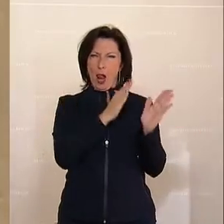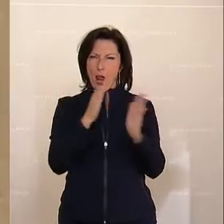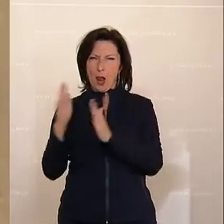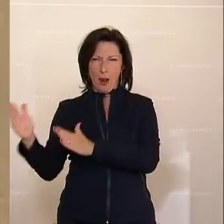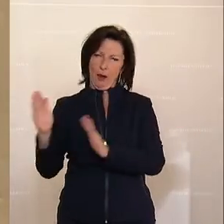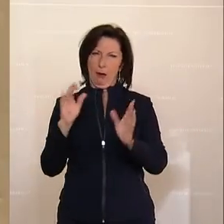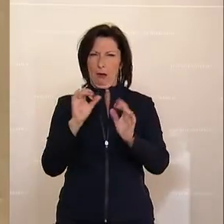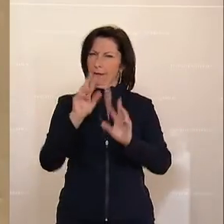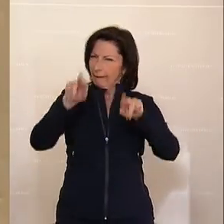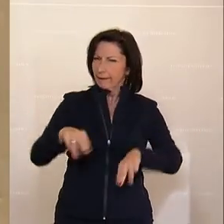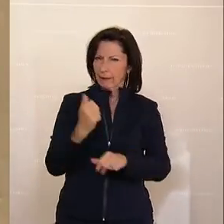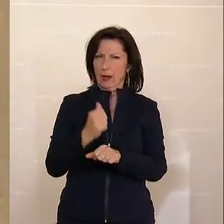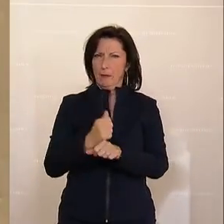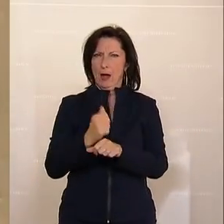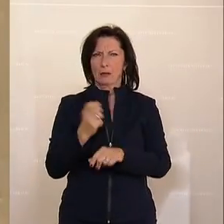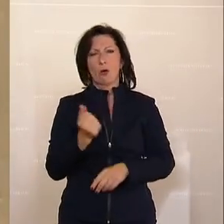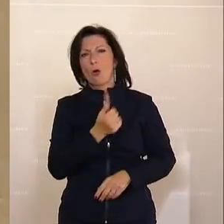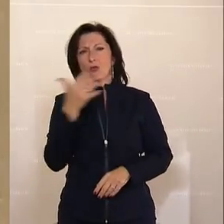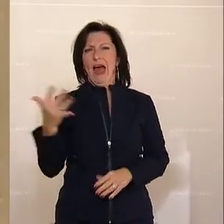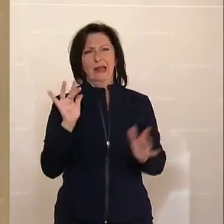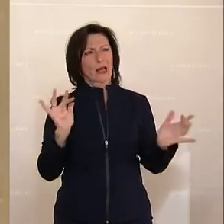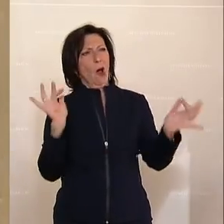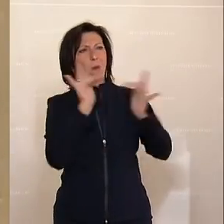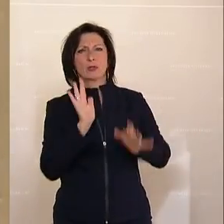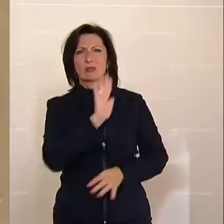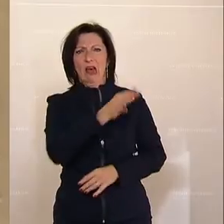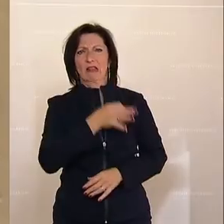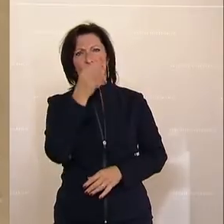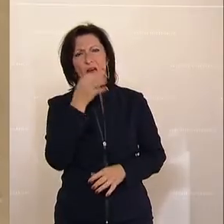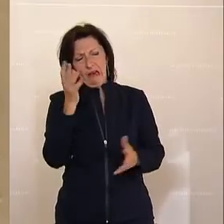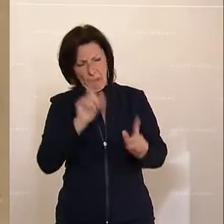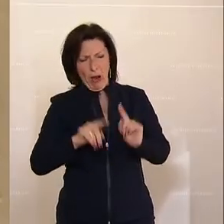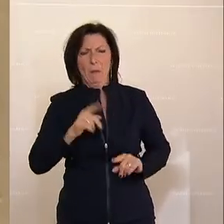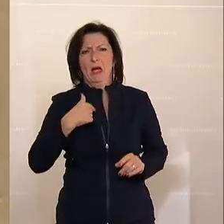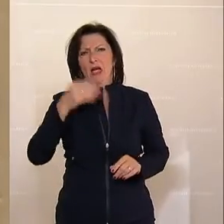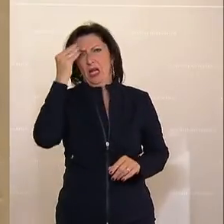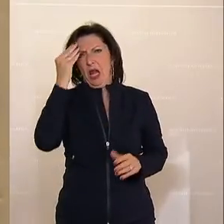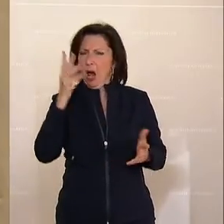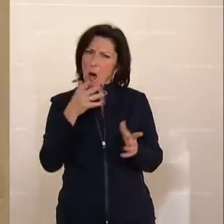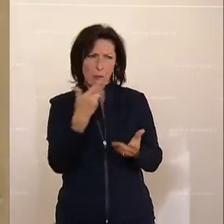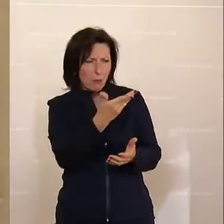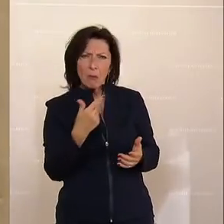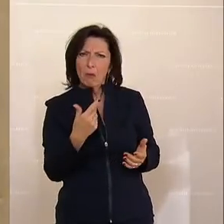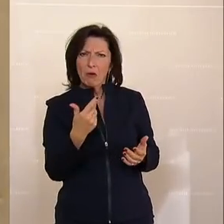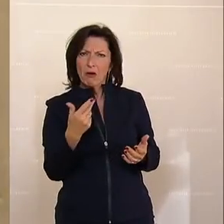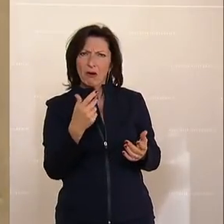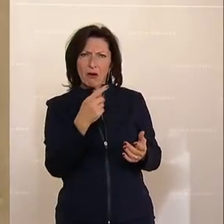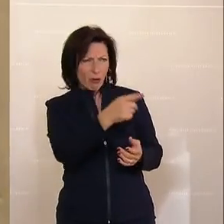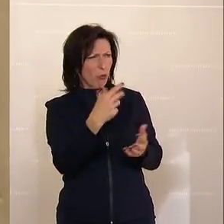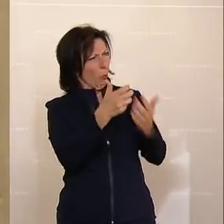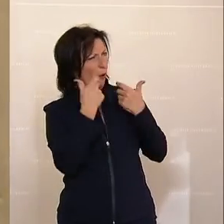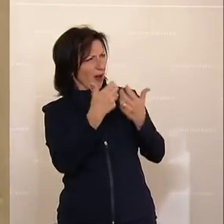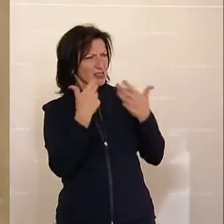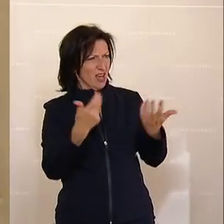das sorgt. Und zu mancher Oppositionsrede, da glaube ich schon, dass man sagen darf, in welchem Land leben Sie denn eigentlich? Wenn alles so